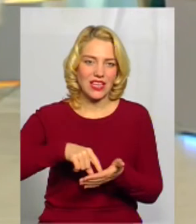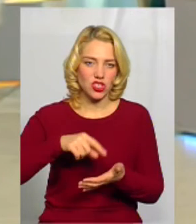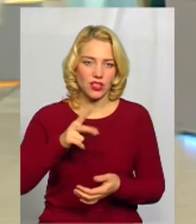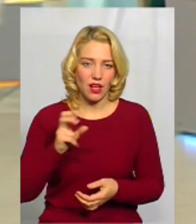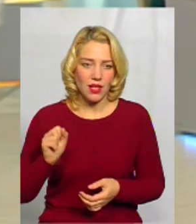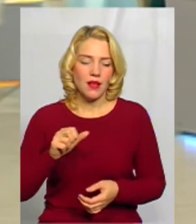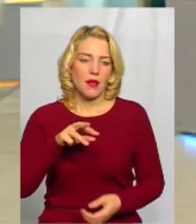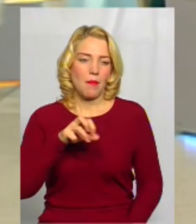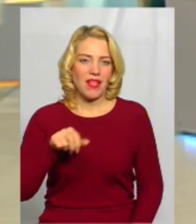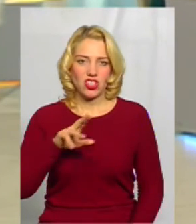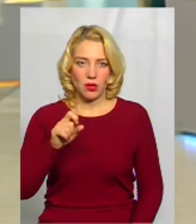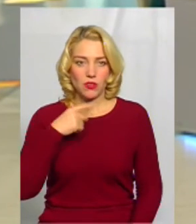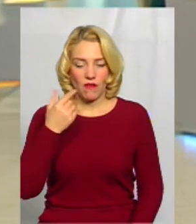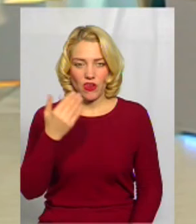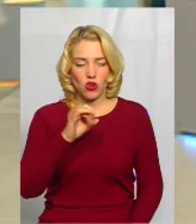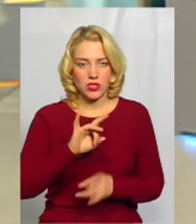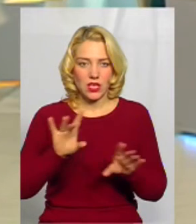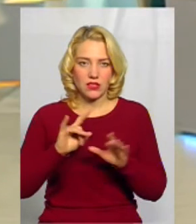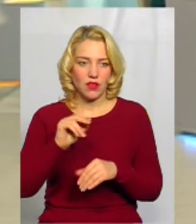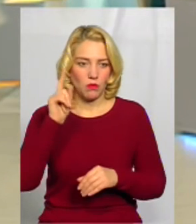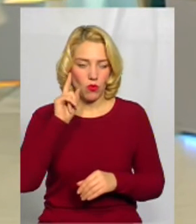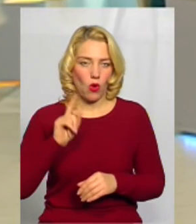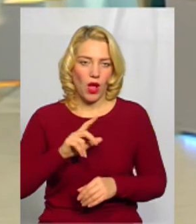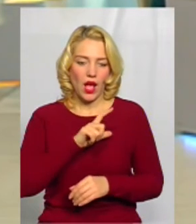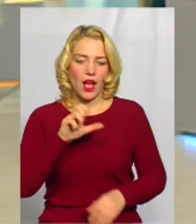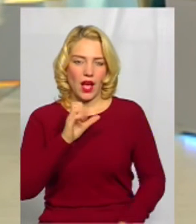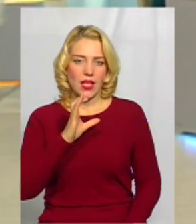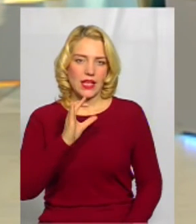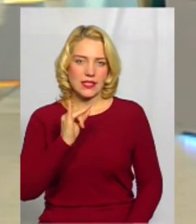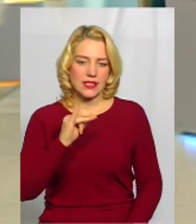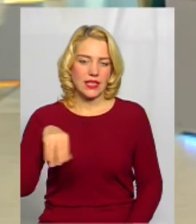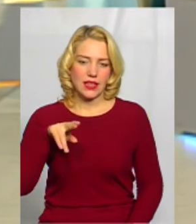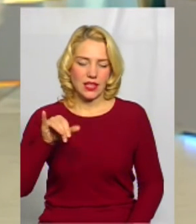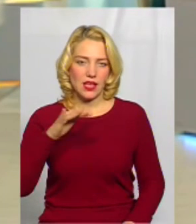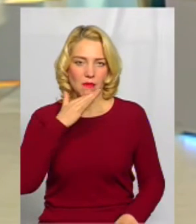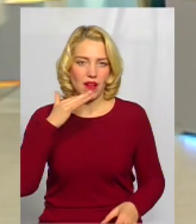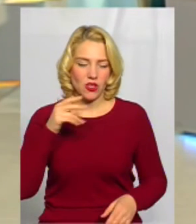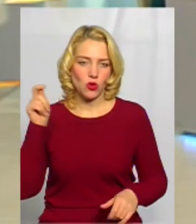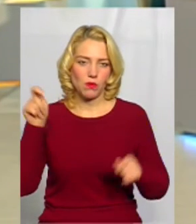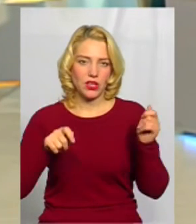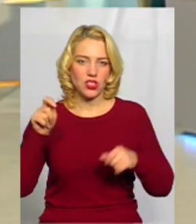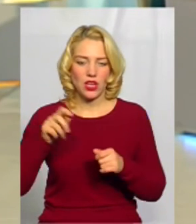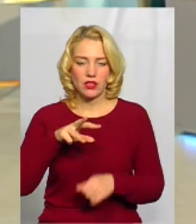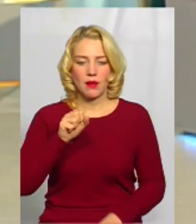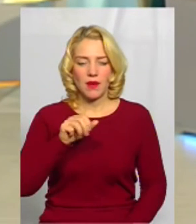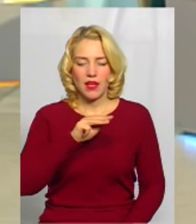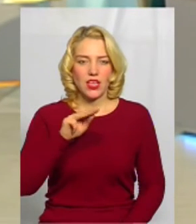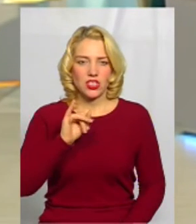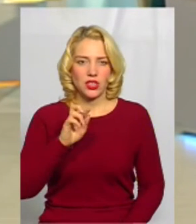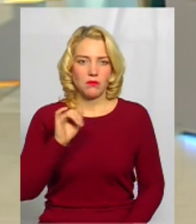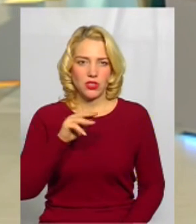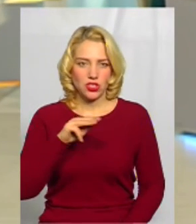Олеже, ви згадали захисидів, їх багато приїздить у Межибіж, і чи